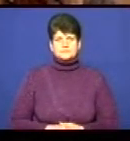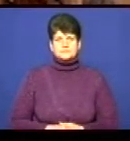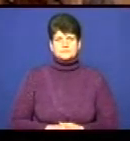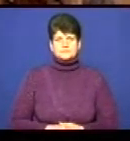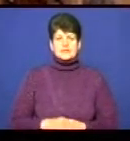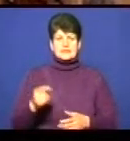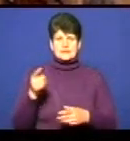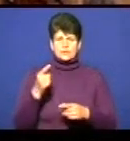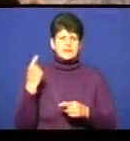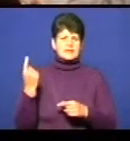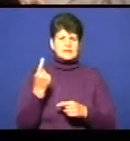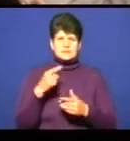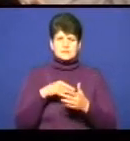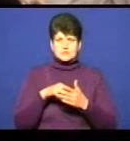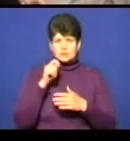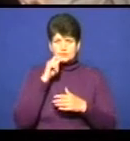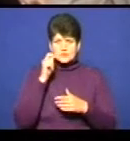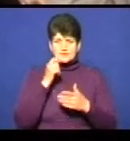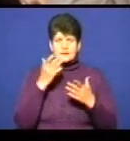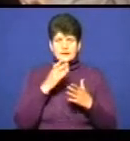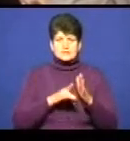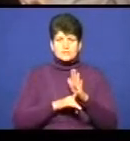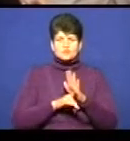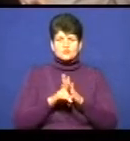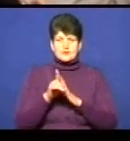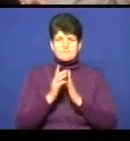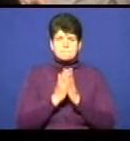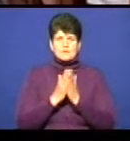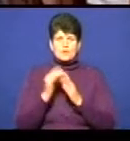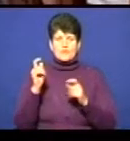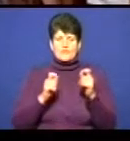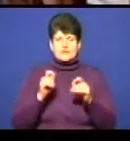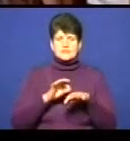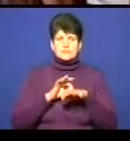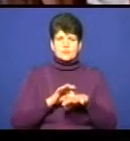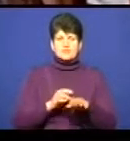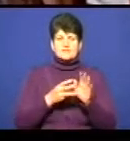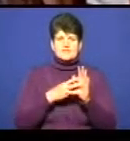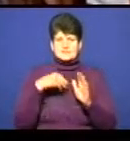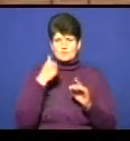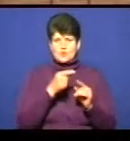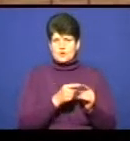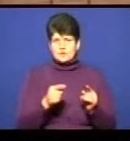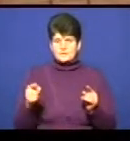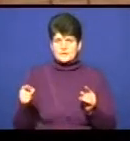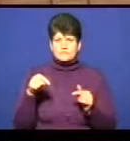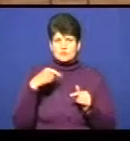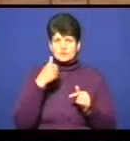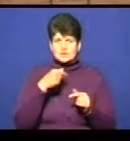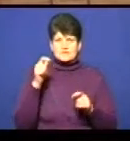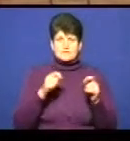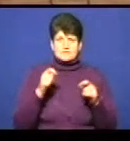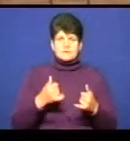Тернопіль – єдине місто в Україні, яке започаткувало «Бібліофест» і проводить його 8 років поспіль. Цьогоріч фестиваль